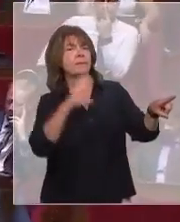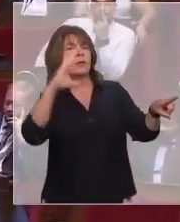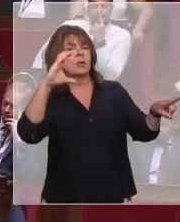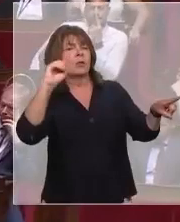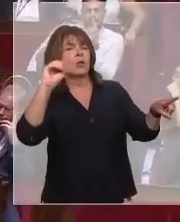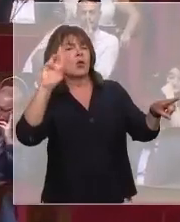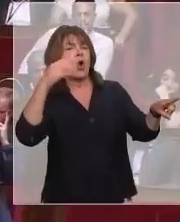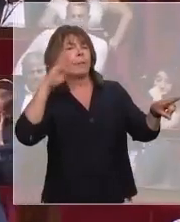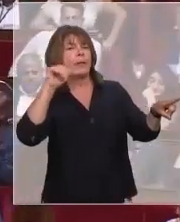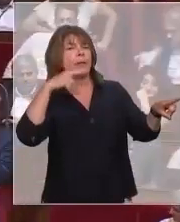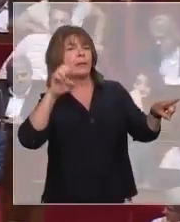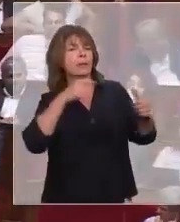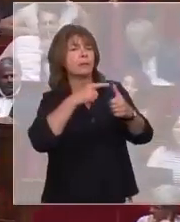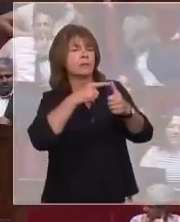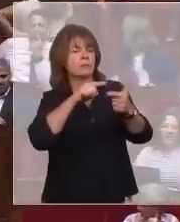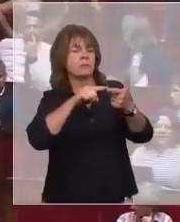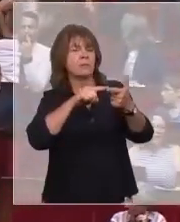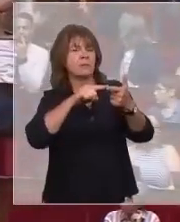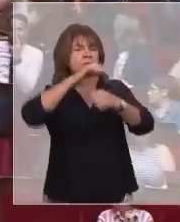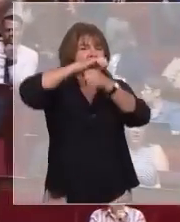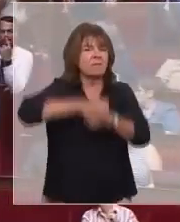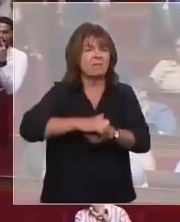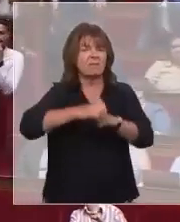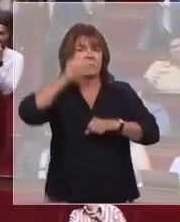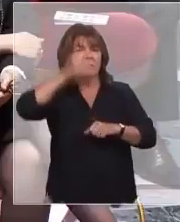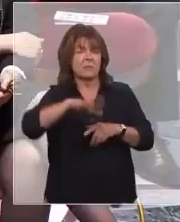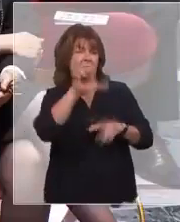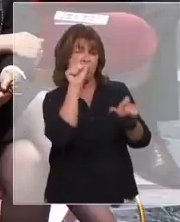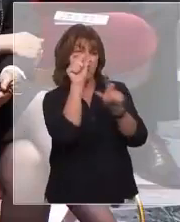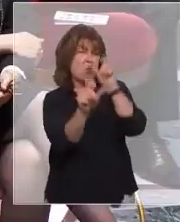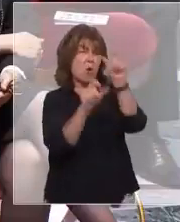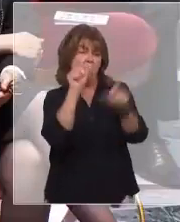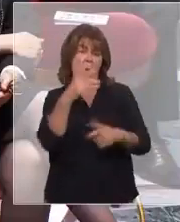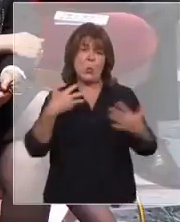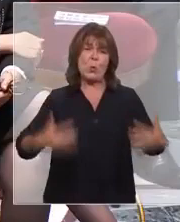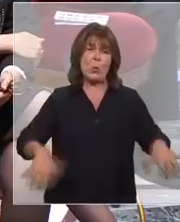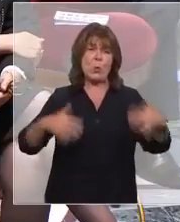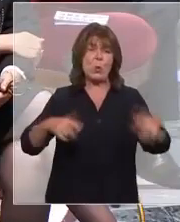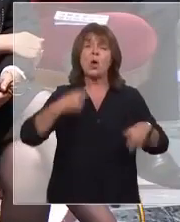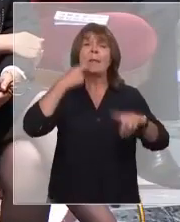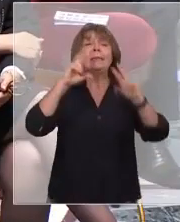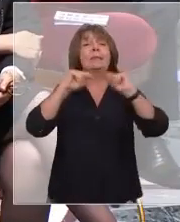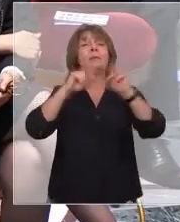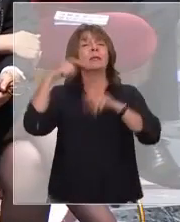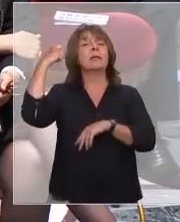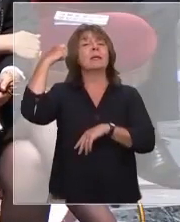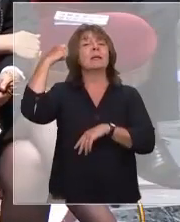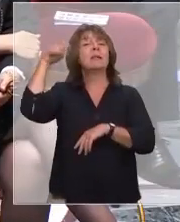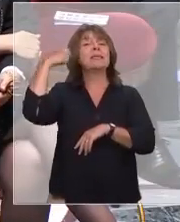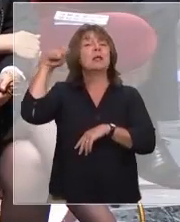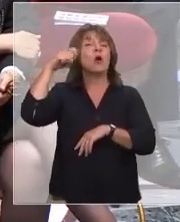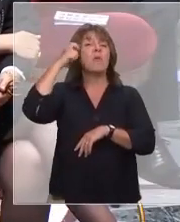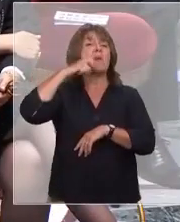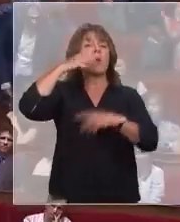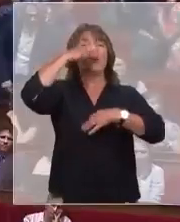Corbyn, l'apartheid, les mots que vous avez choisis pour commenter le discours du président de la